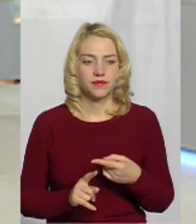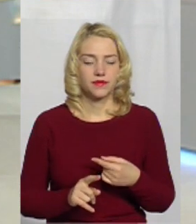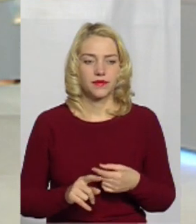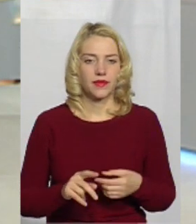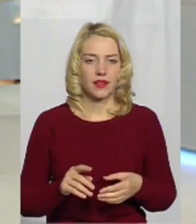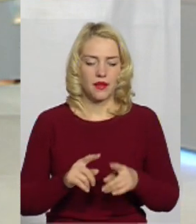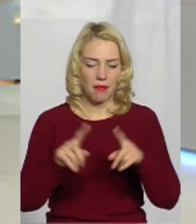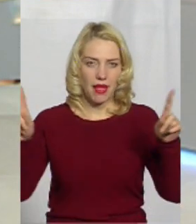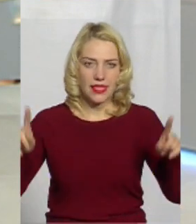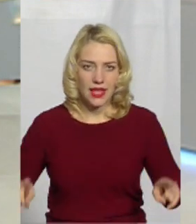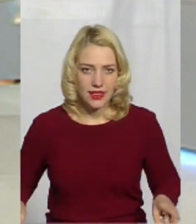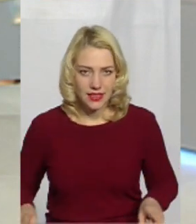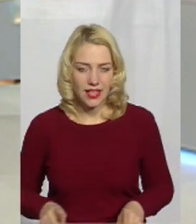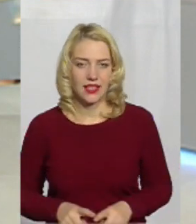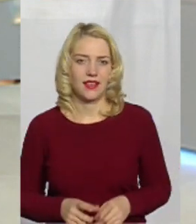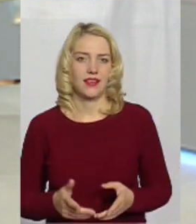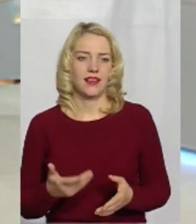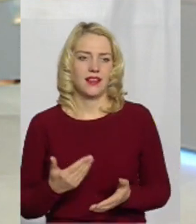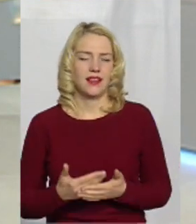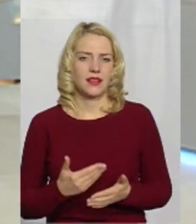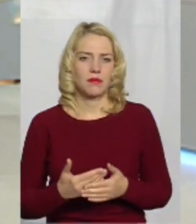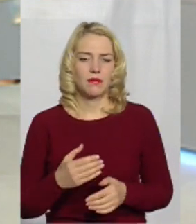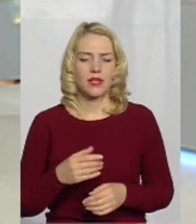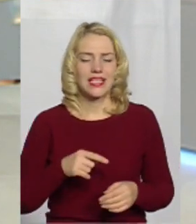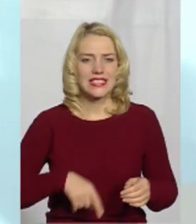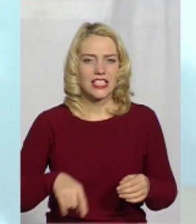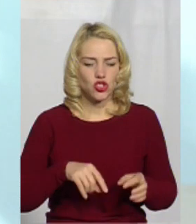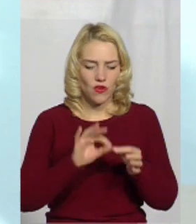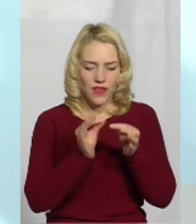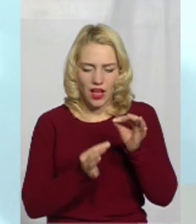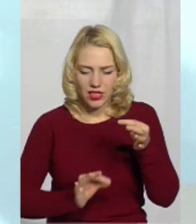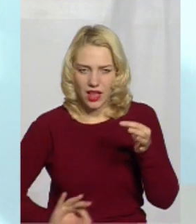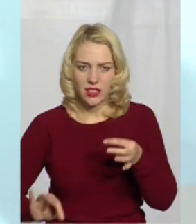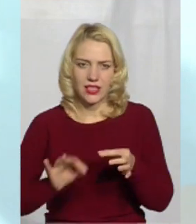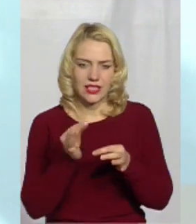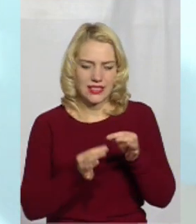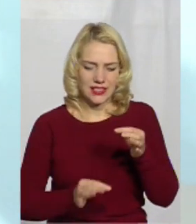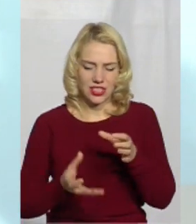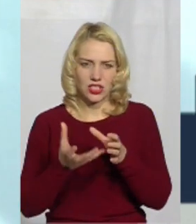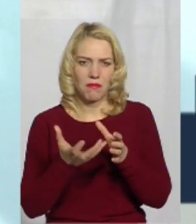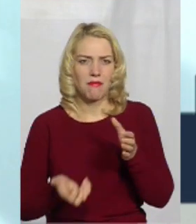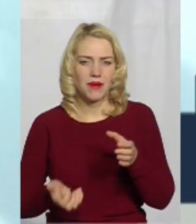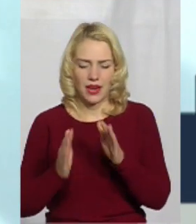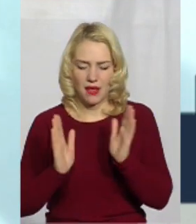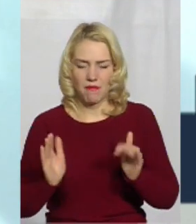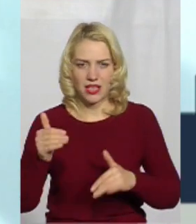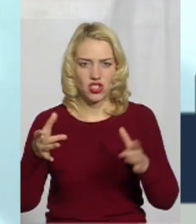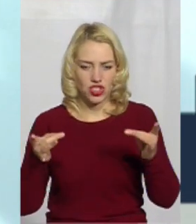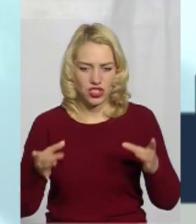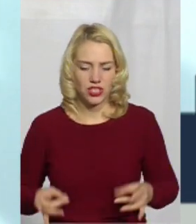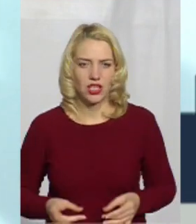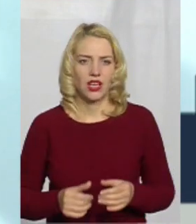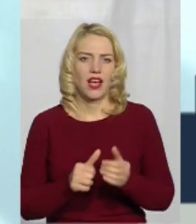пеленки, якісь сечові катетери, сечоприймачі, калоприймачі в деяких випадках